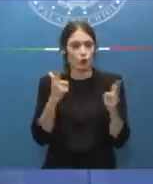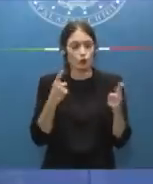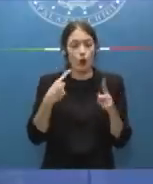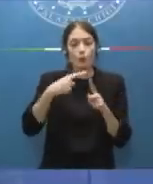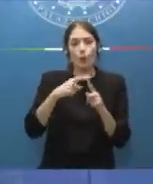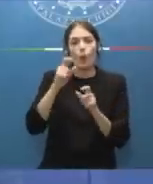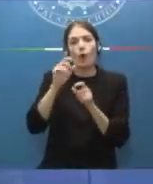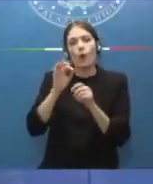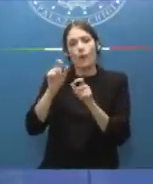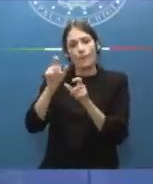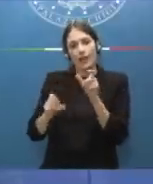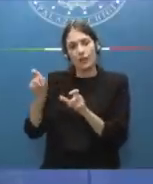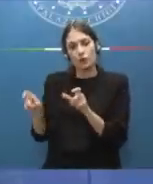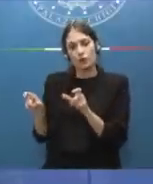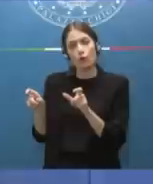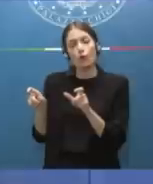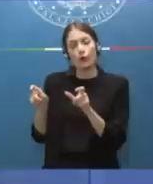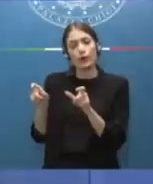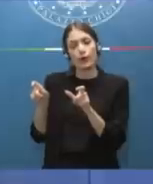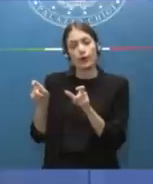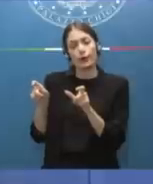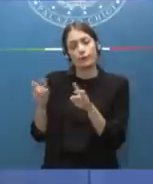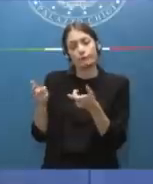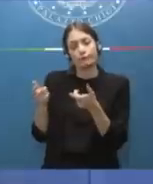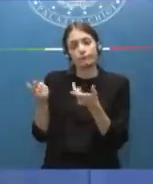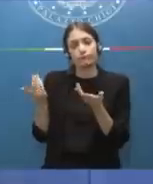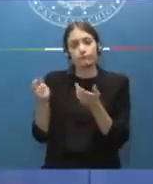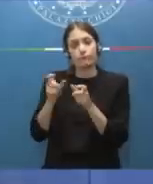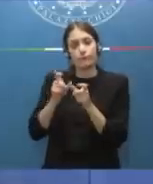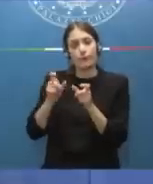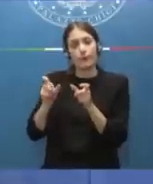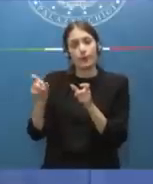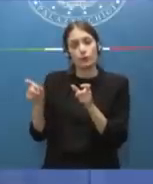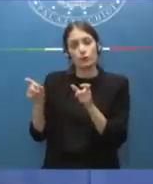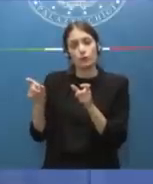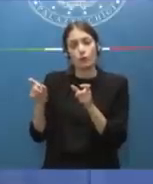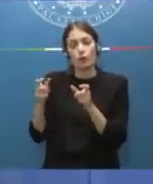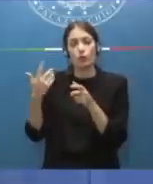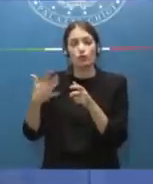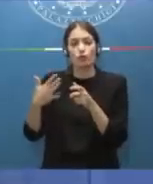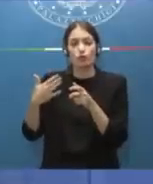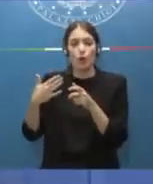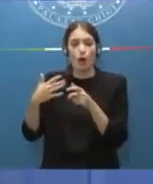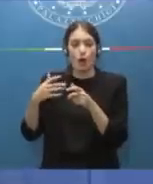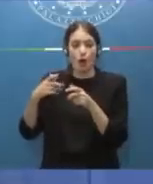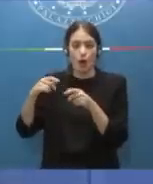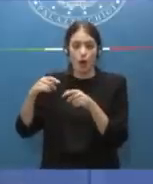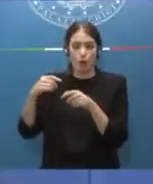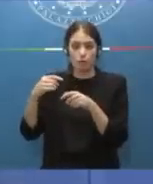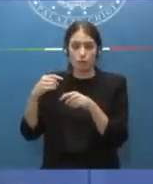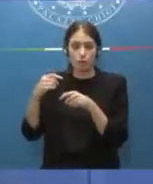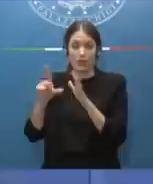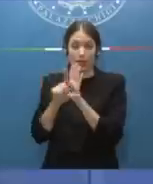insomma sono sotto processo per aver commesso dei reati